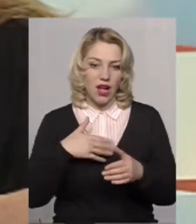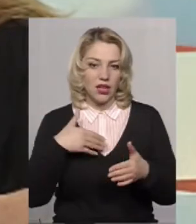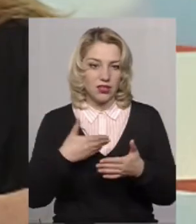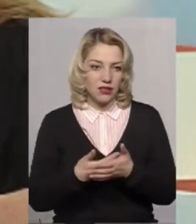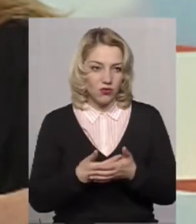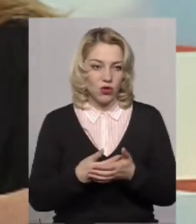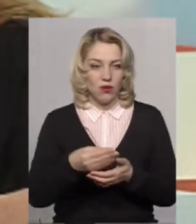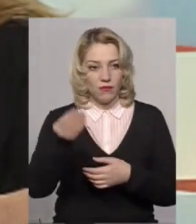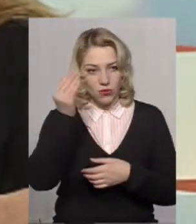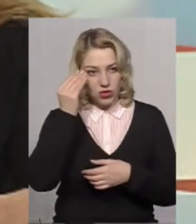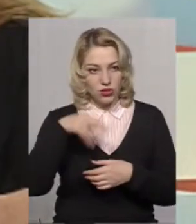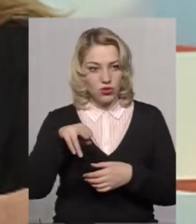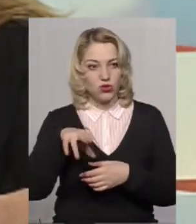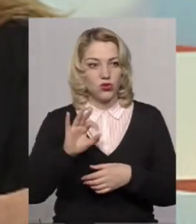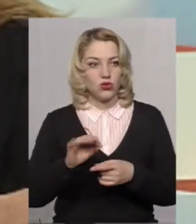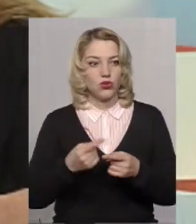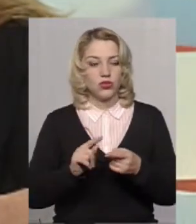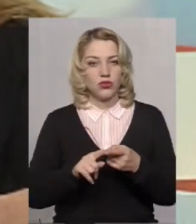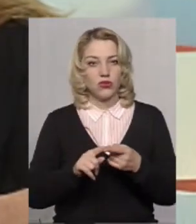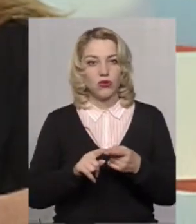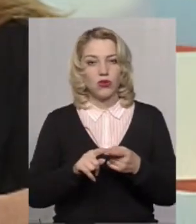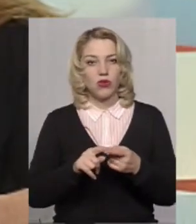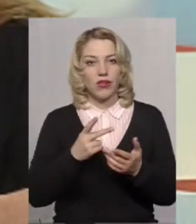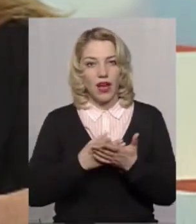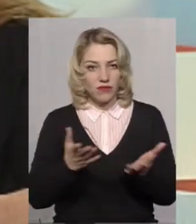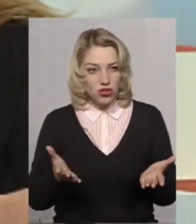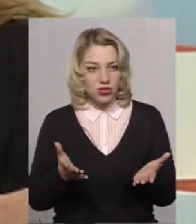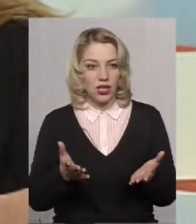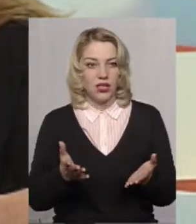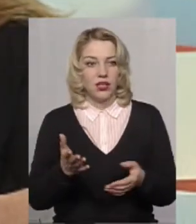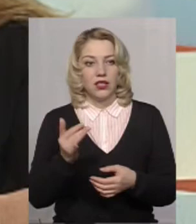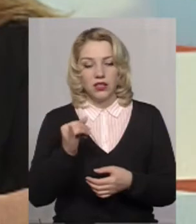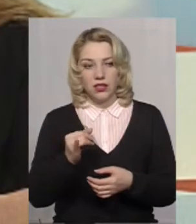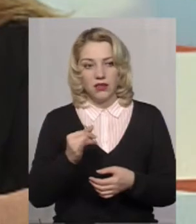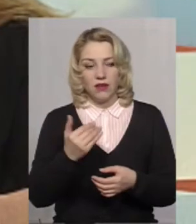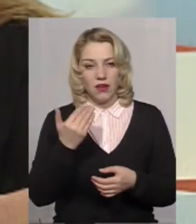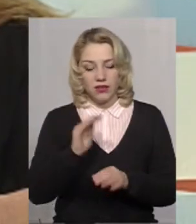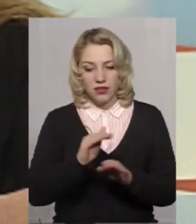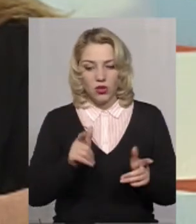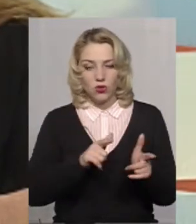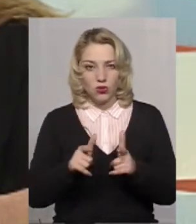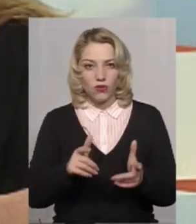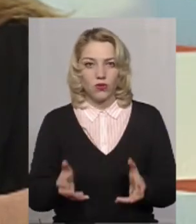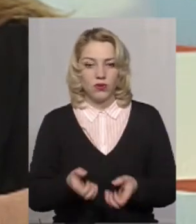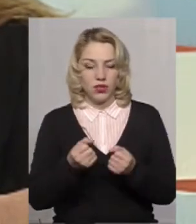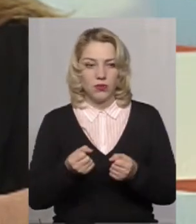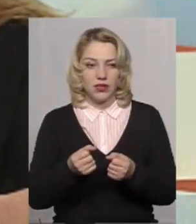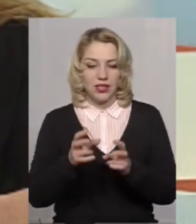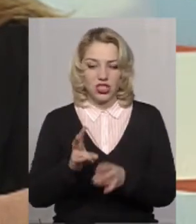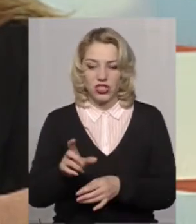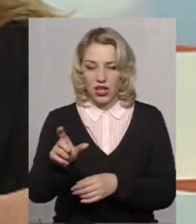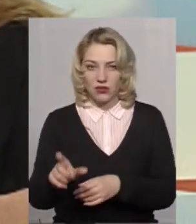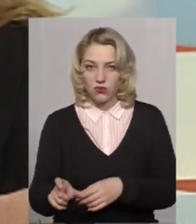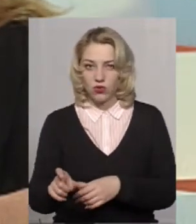активну позицію стосовно даного негативного явища. Вони готові підтримати, наприклад, жертву. Вони,